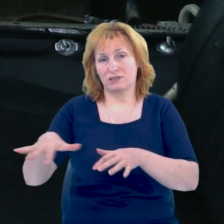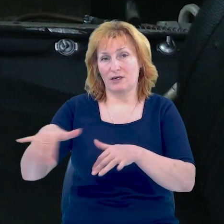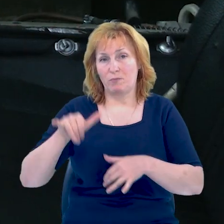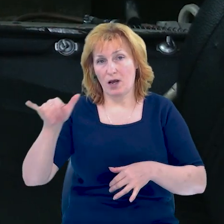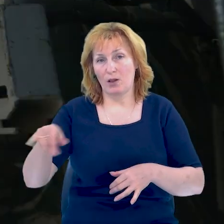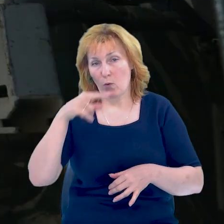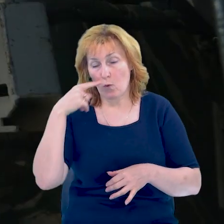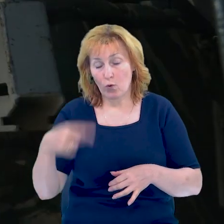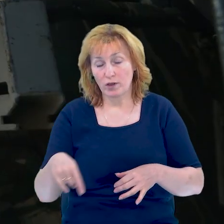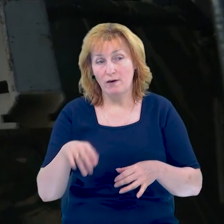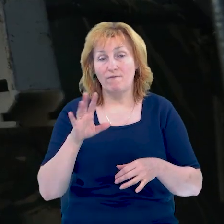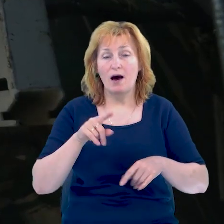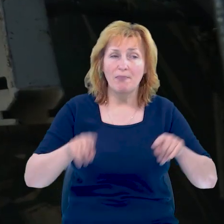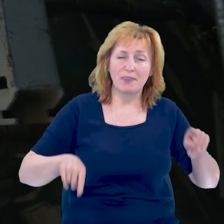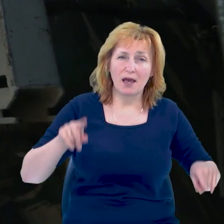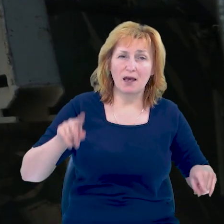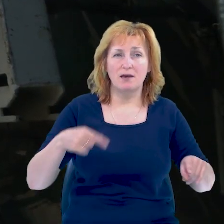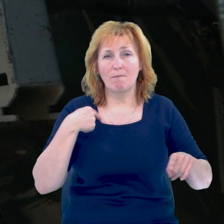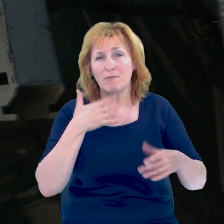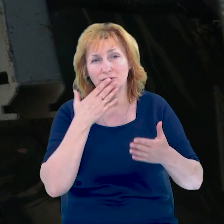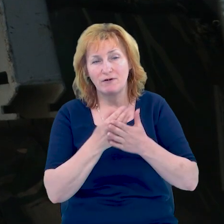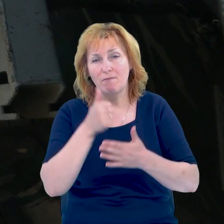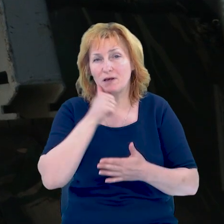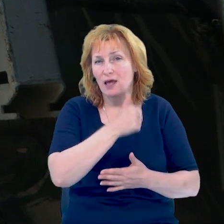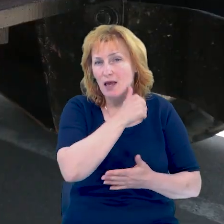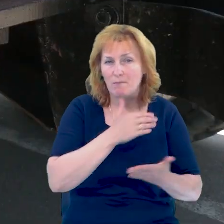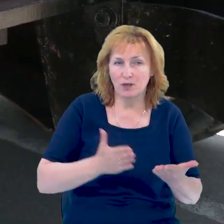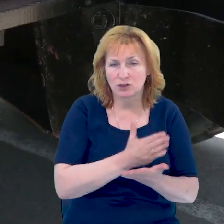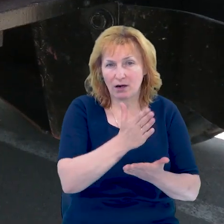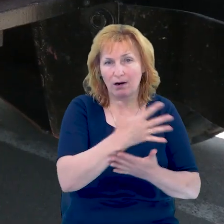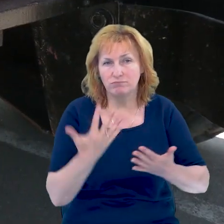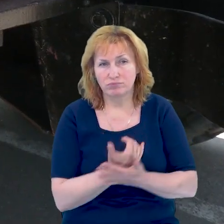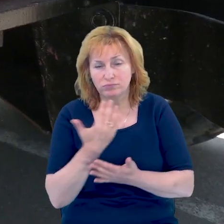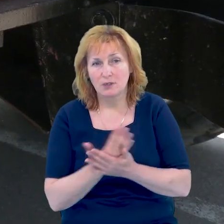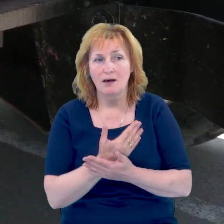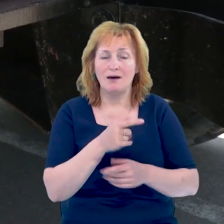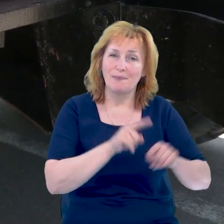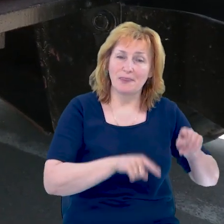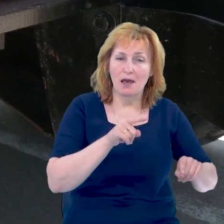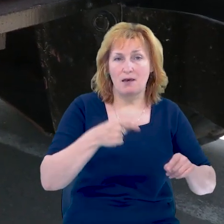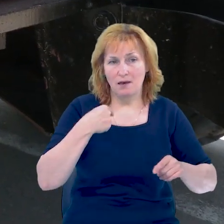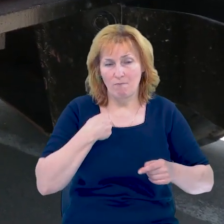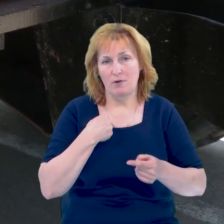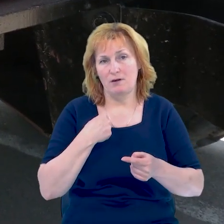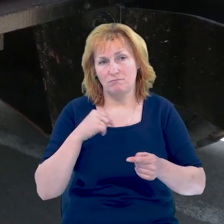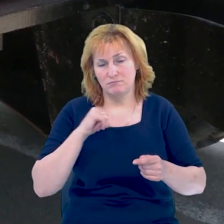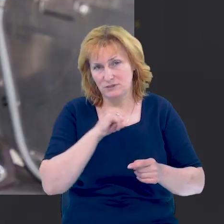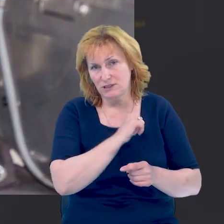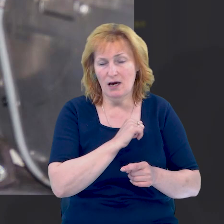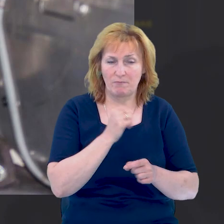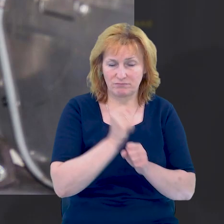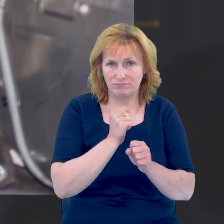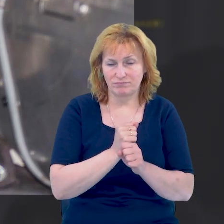деякі здобували вже своїми таємними шляхами. Деякі все ж таки вироблялися силами чарівних автослюсарів.